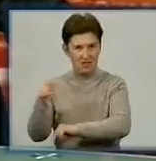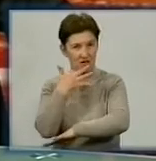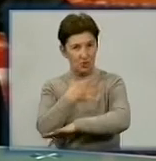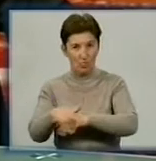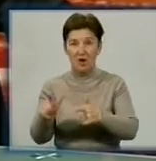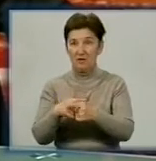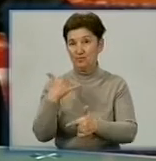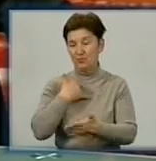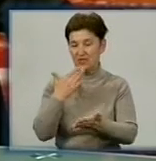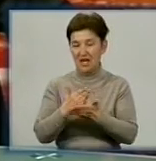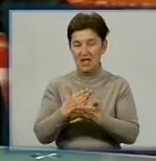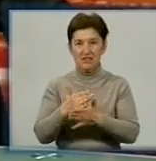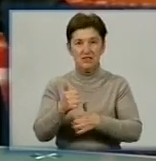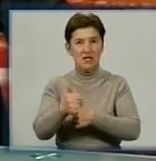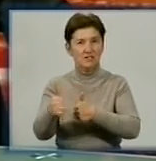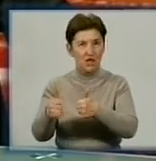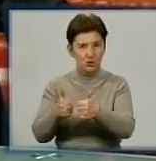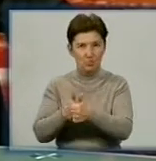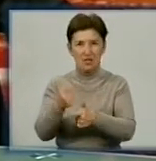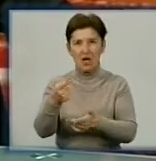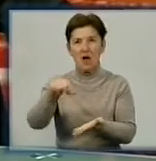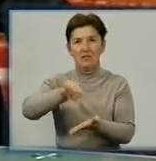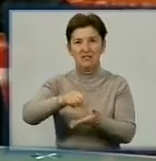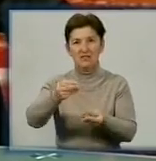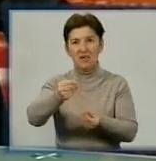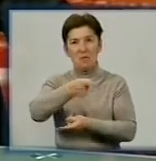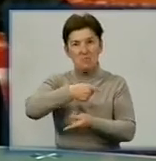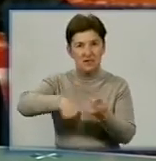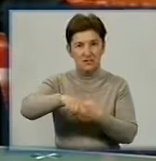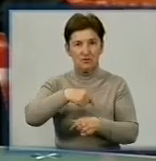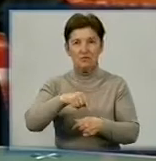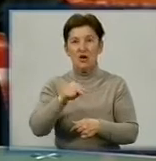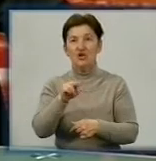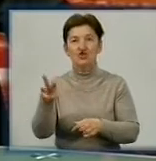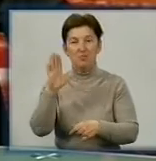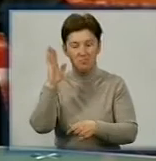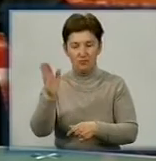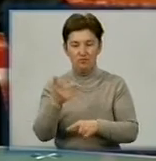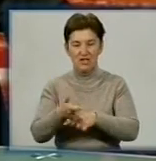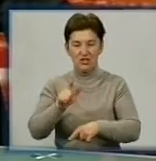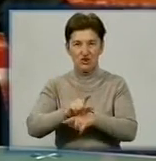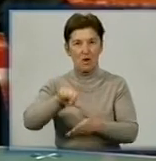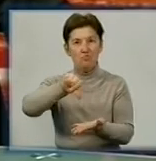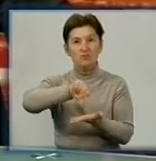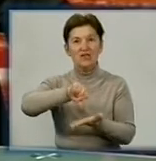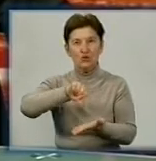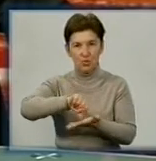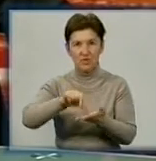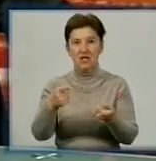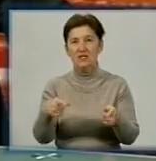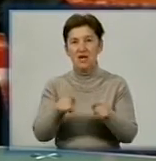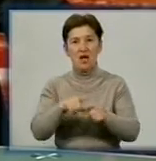керівник торгово-промислової палати, представники бізнесу, наші делегації, чим більше ми будемо присутні на таких